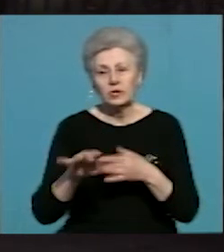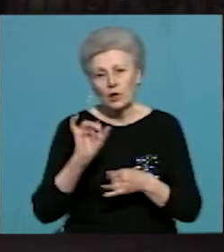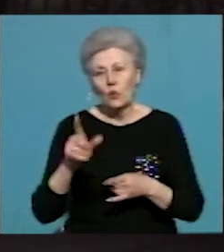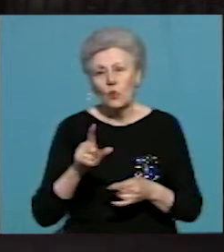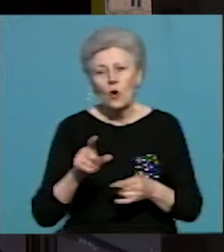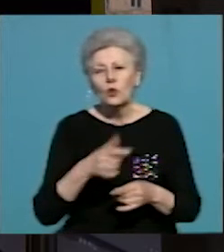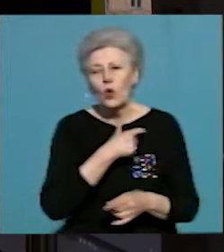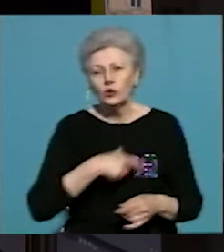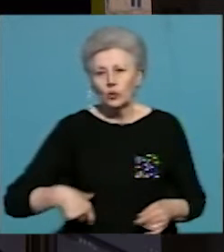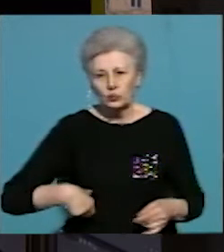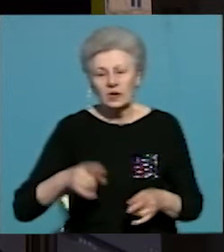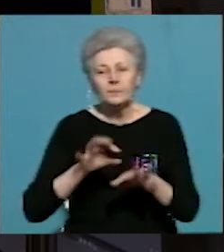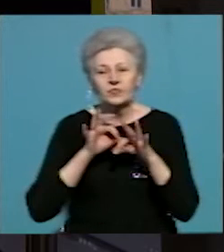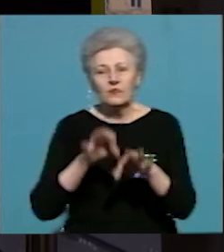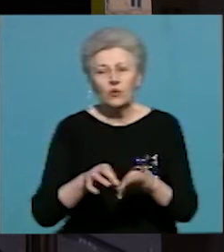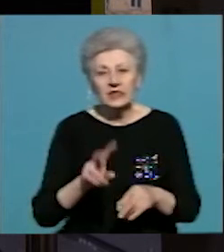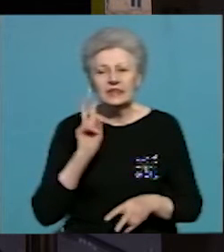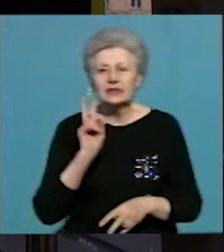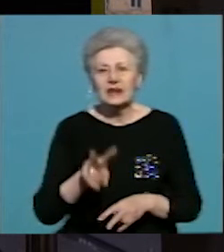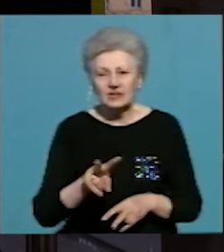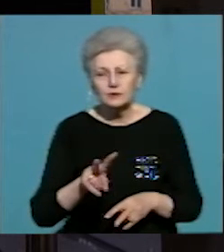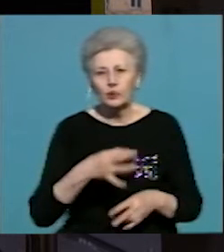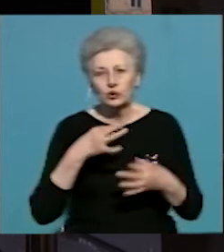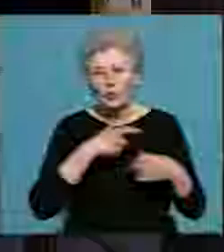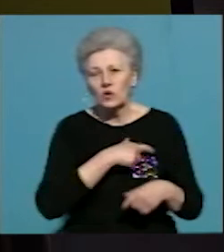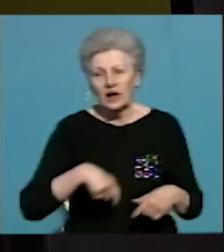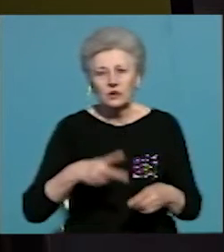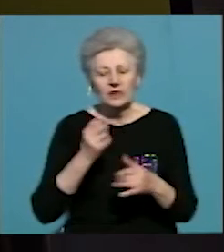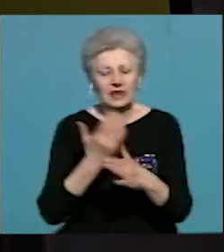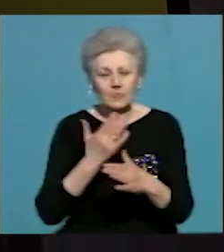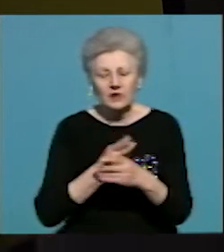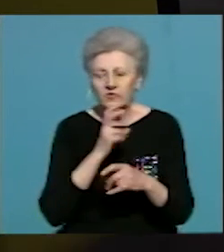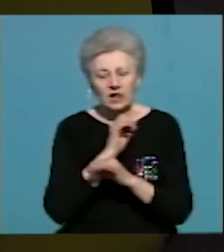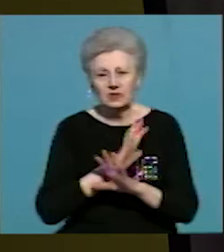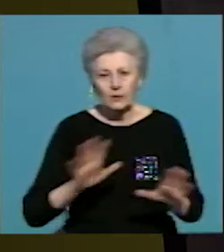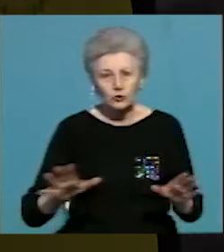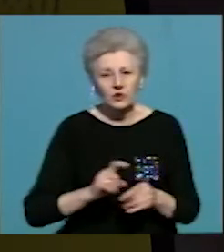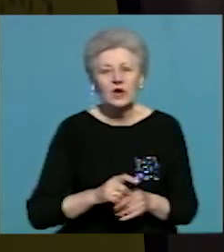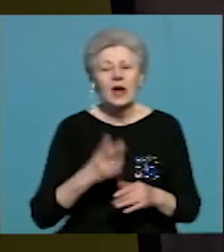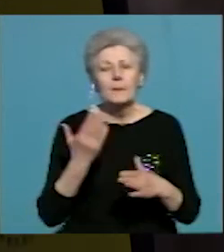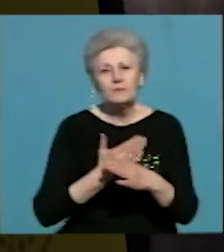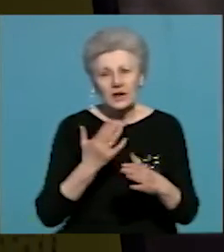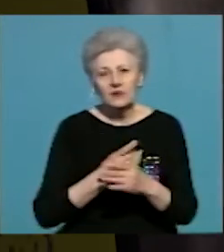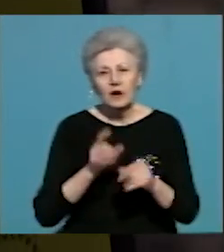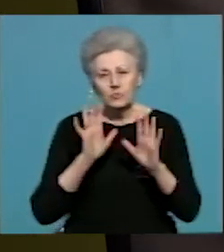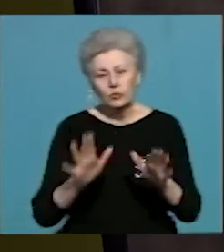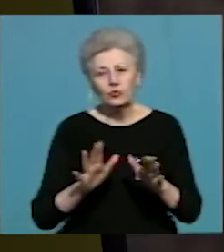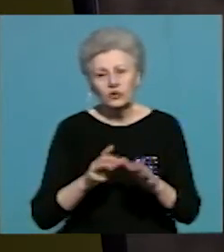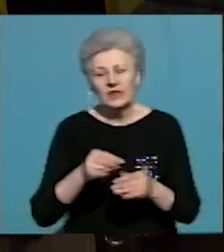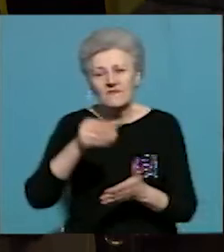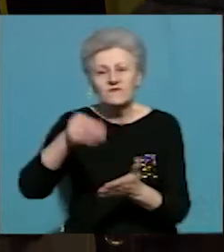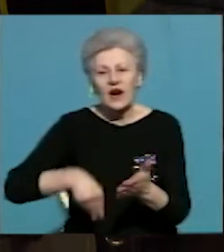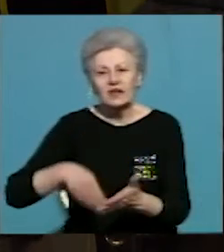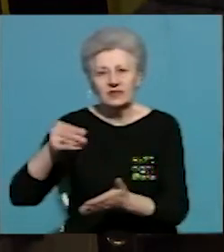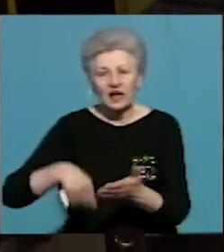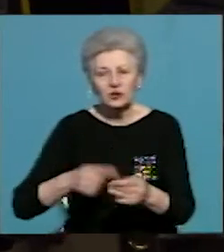Володимир Середюк. Вводити транспортну картку для пільгових категорій не будуть. Функцію оплати пільгового проїзду додадуть на екран стаціонарного валідатора.